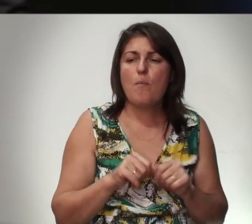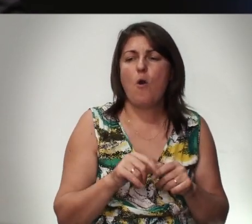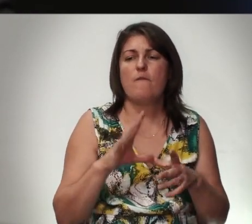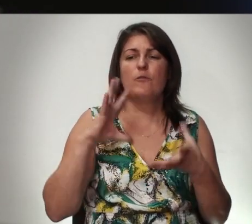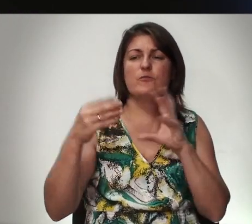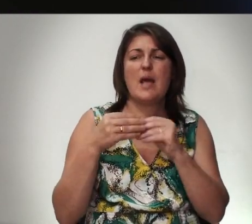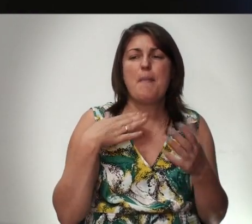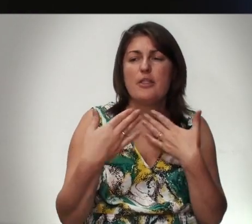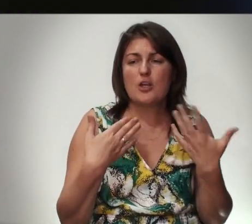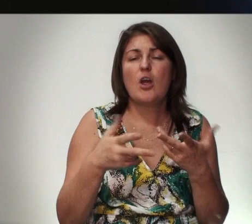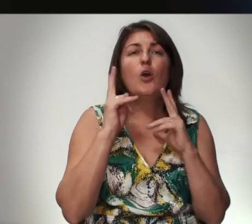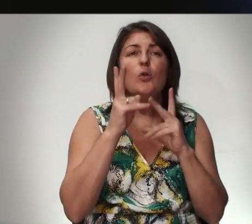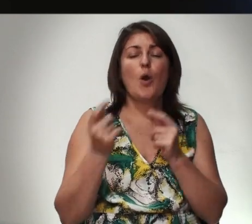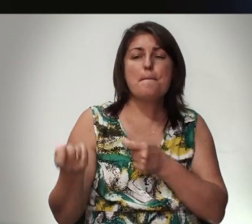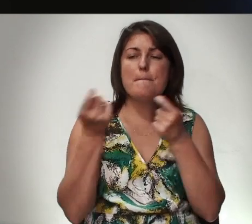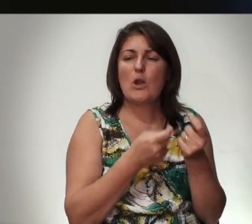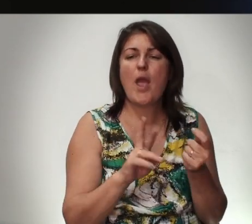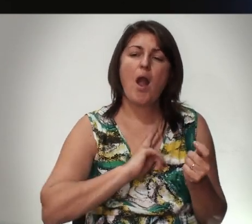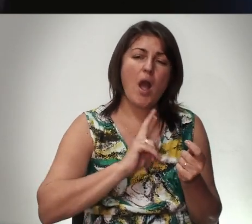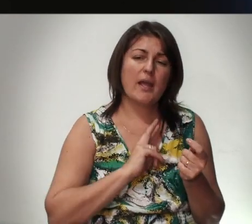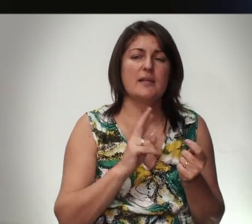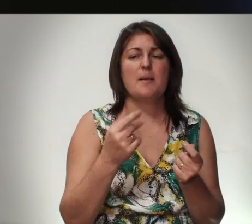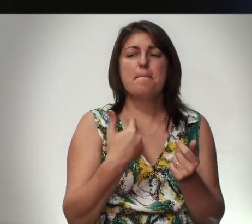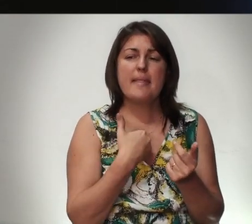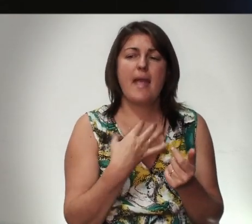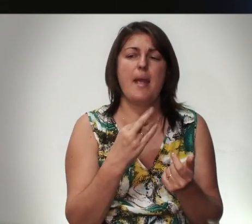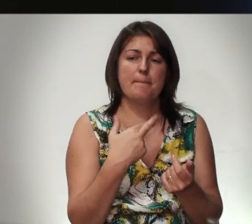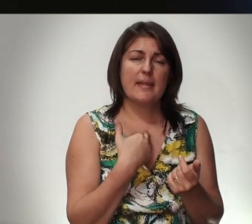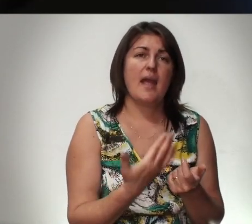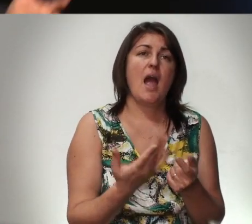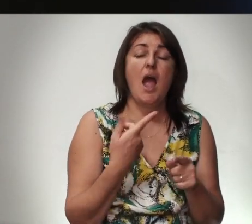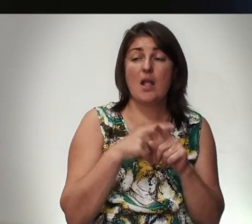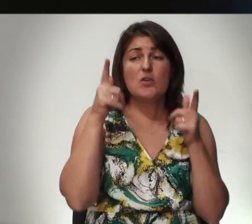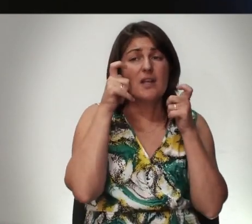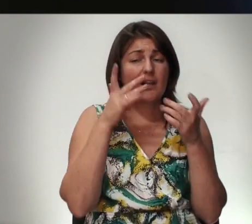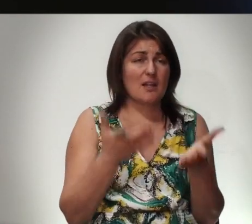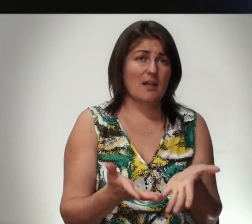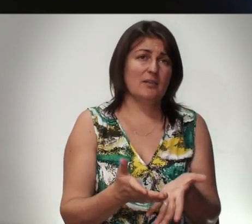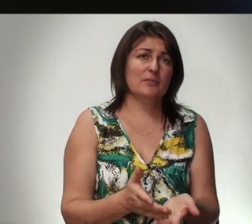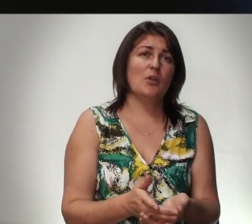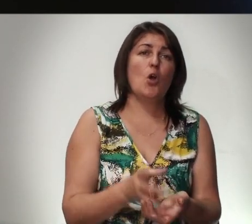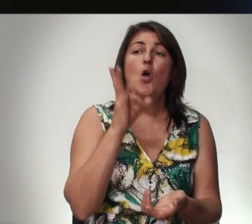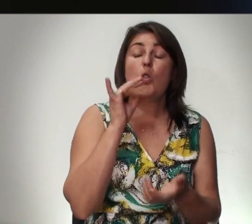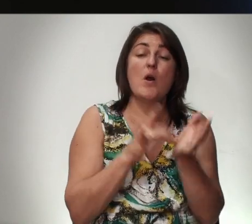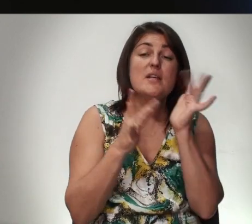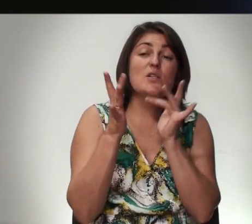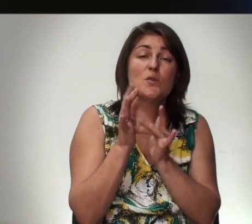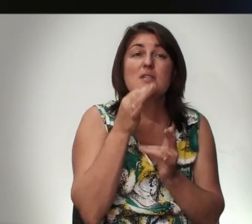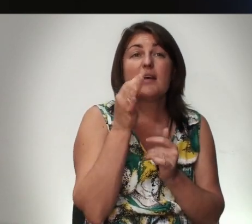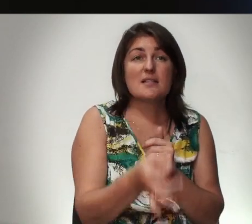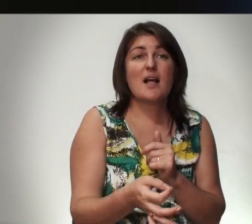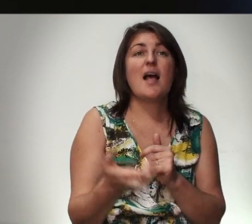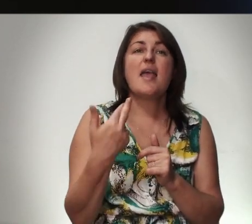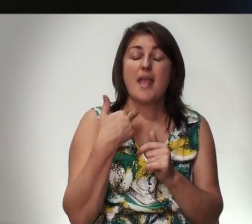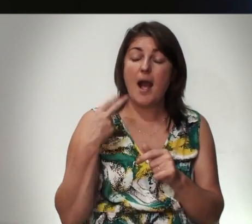Кто приносит Эгоизм Мне и мне Это сатана Но Иисус Христос Сказал